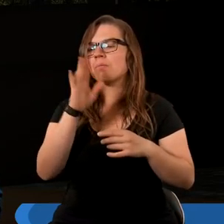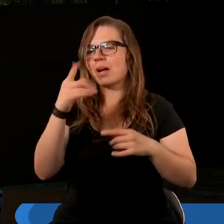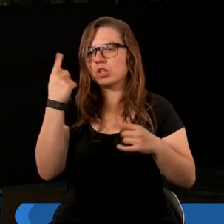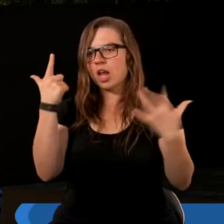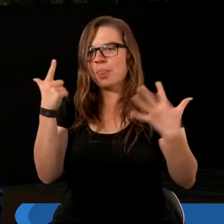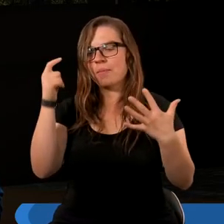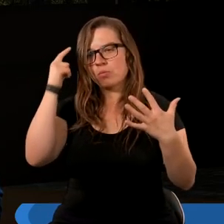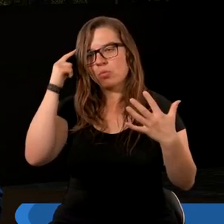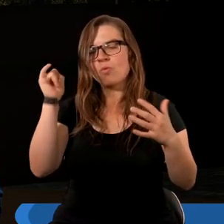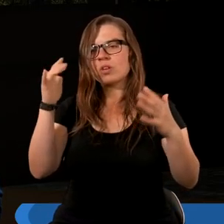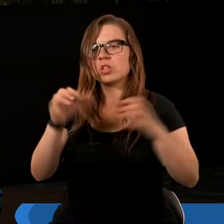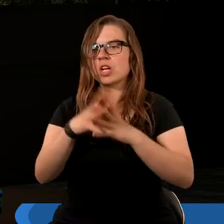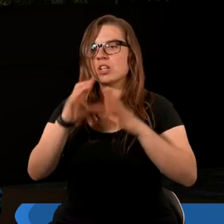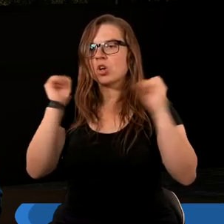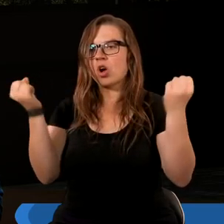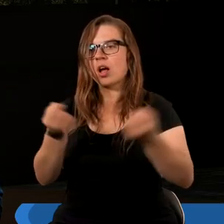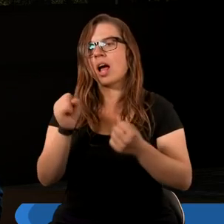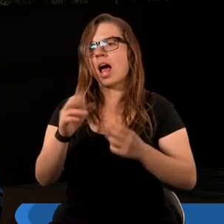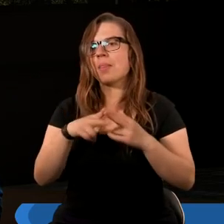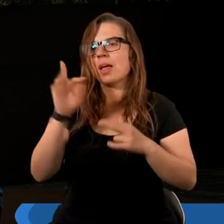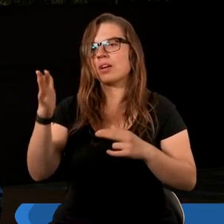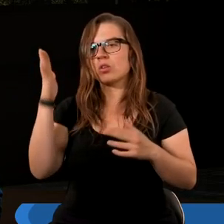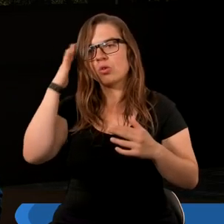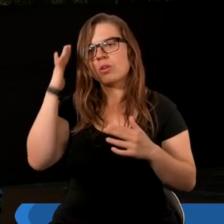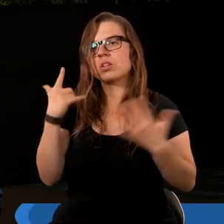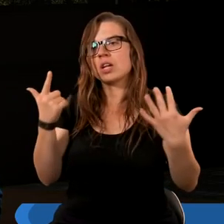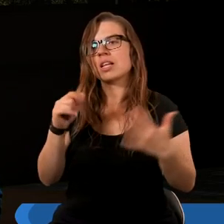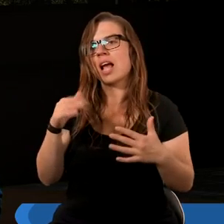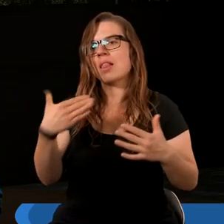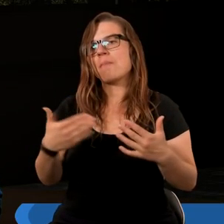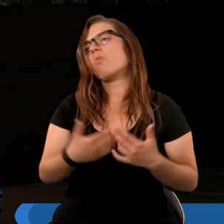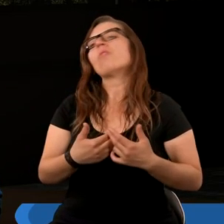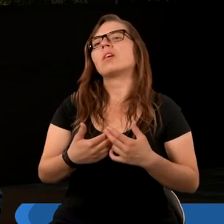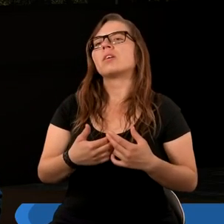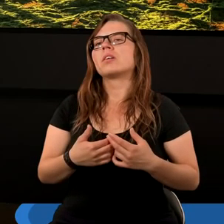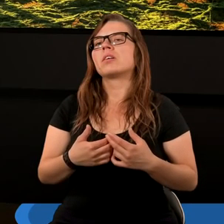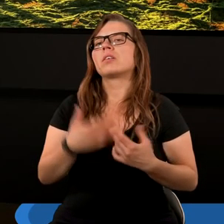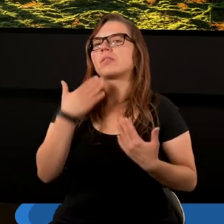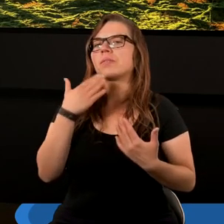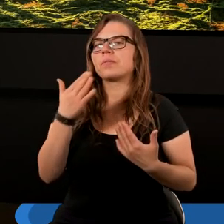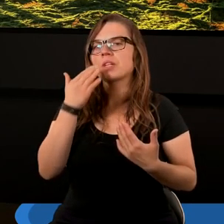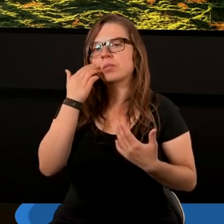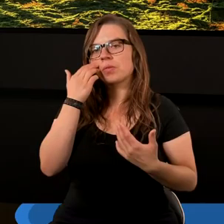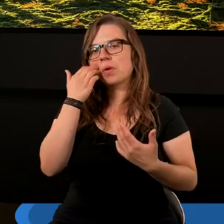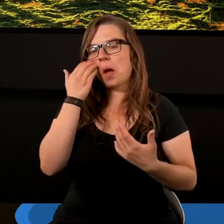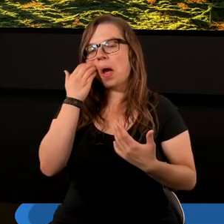siedem głów i dziesięć rogów, a na jego głowach siedem diademów. Dziękuję.